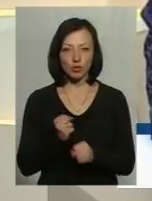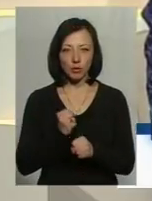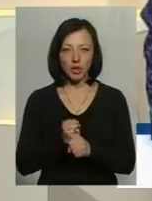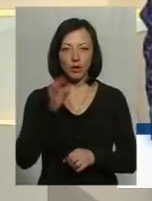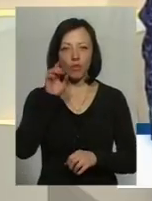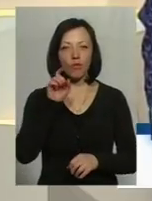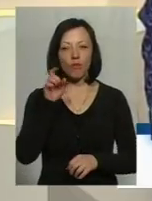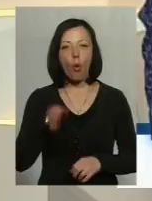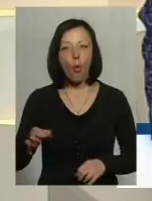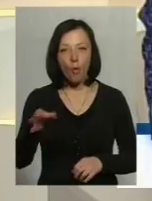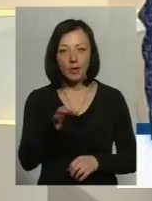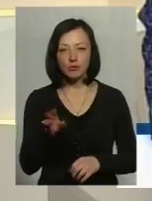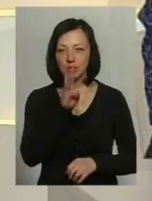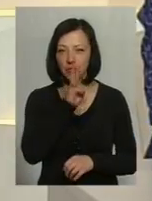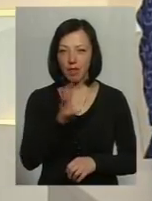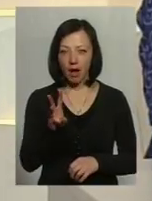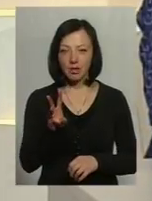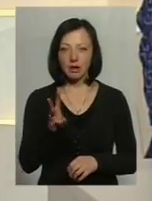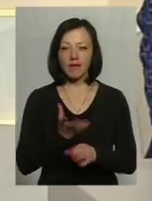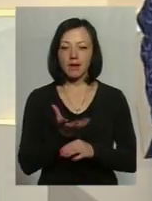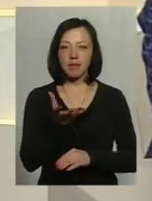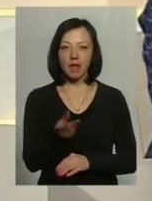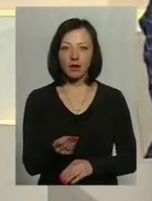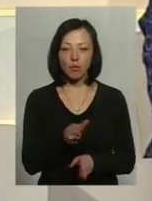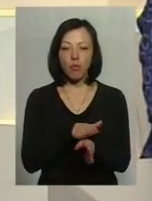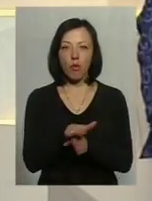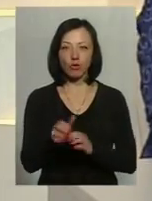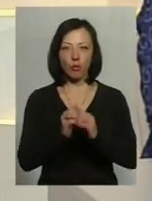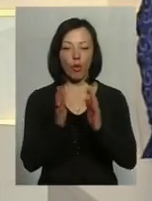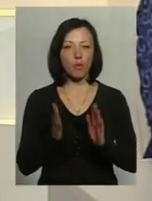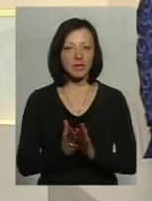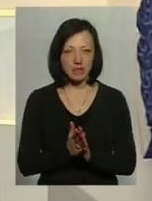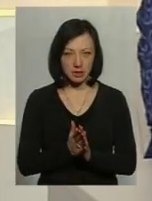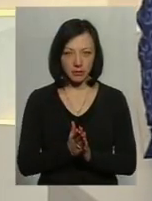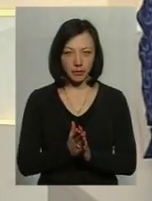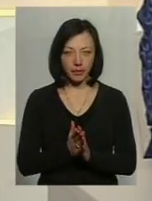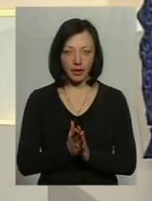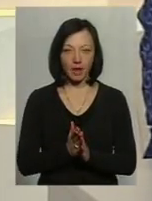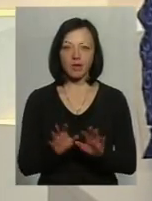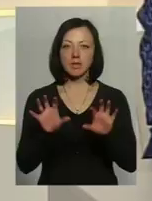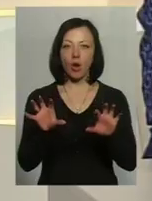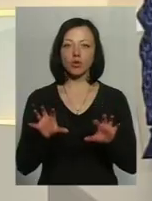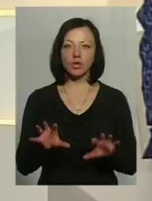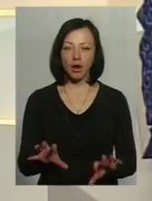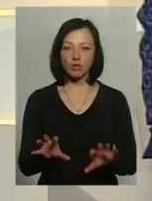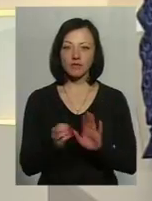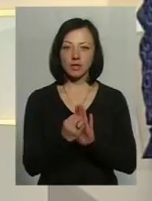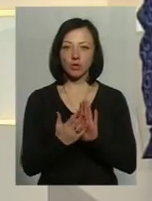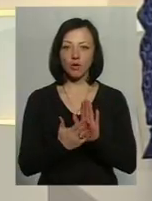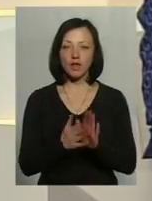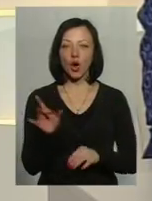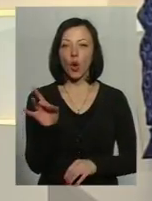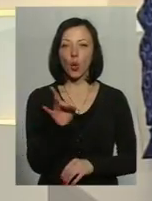в краї, аби зарплата виплачувалася в повному обсязі, в законодавчо встановлених